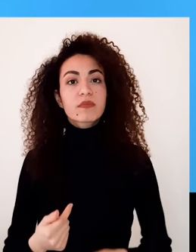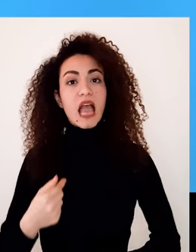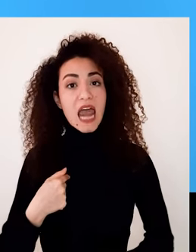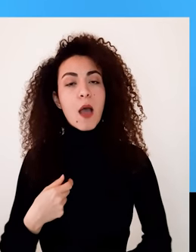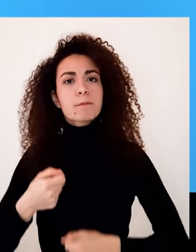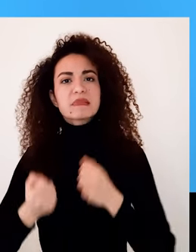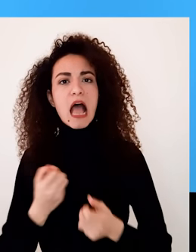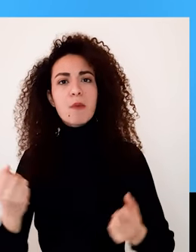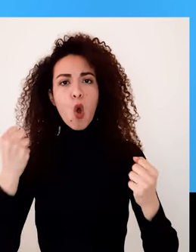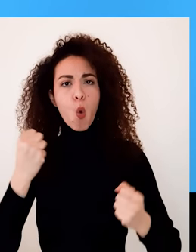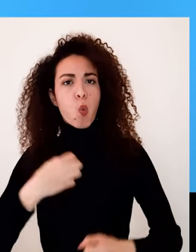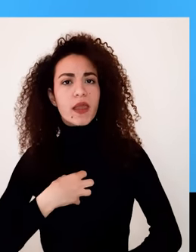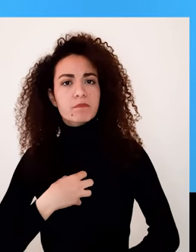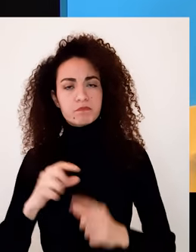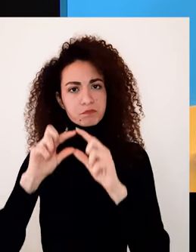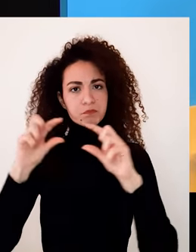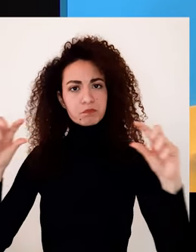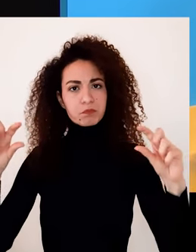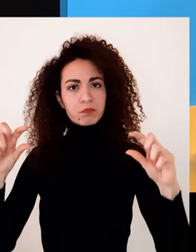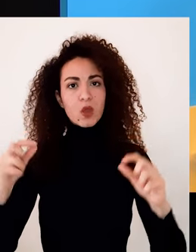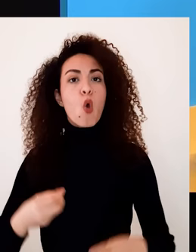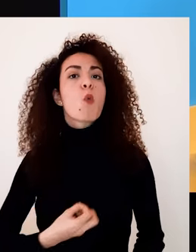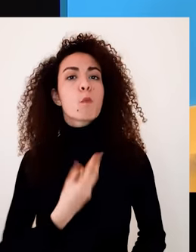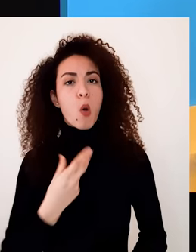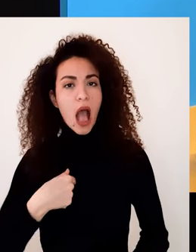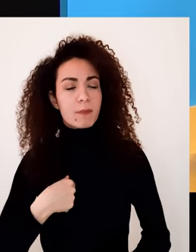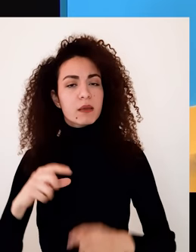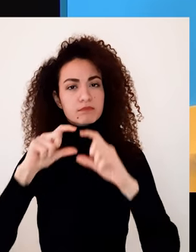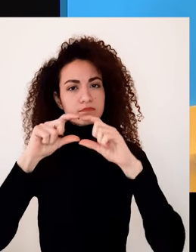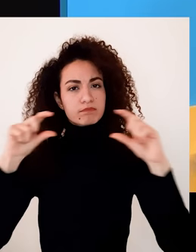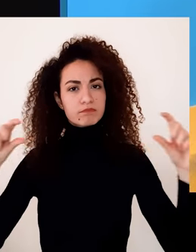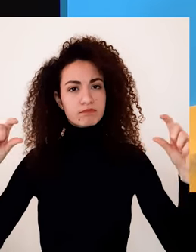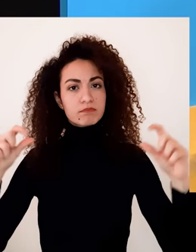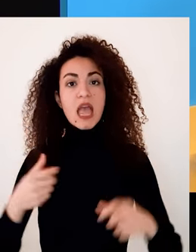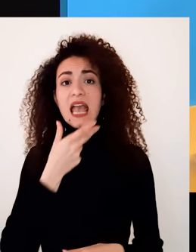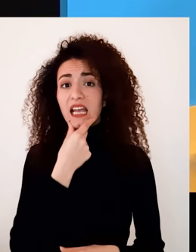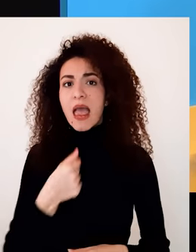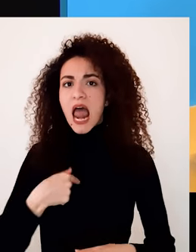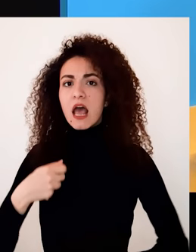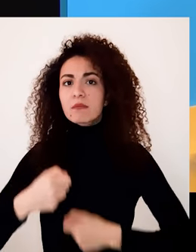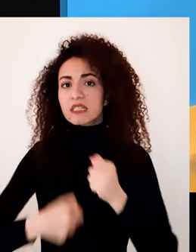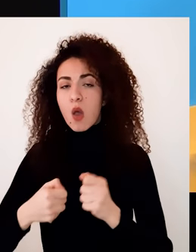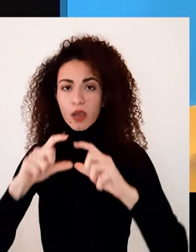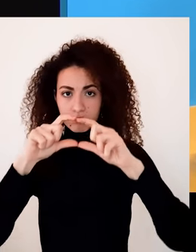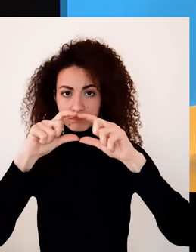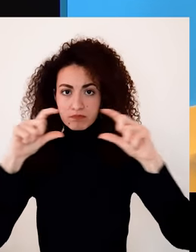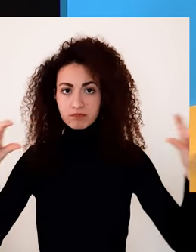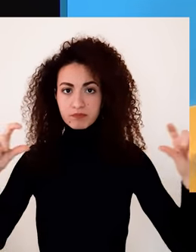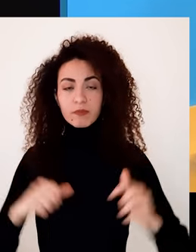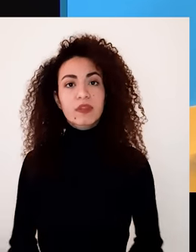معنى على الشكل التالي مثلا سأستثمر قوتي في كذا وموهبتي في كذا للقيام